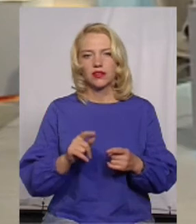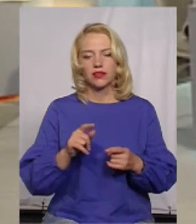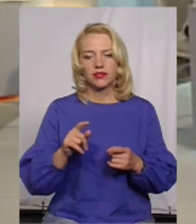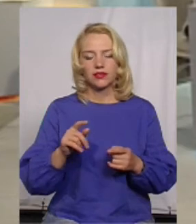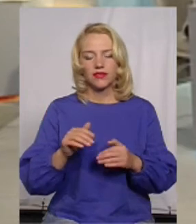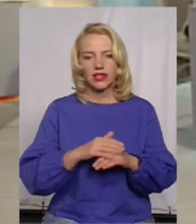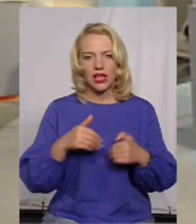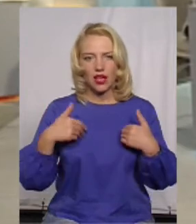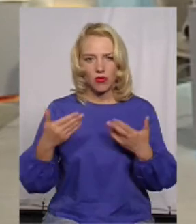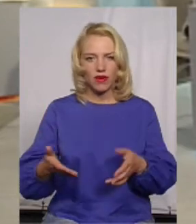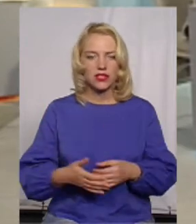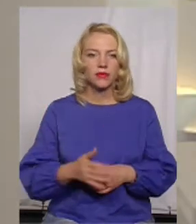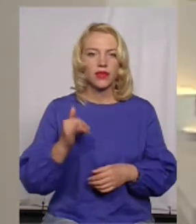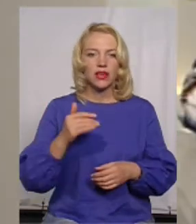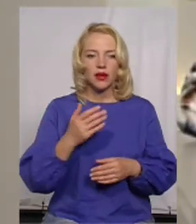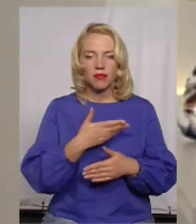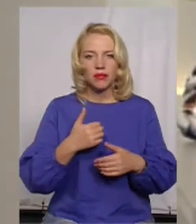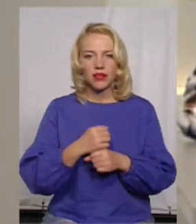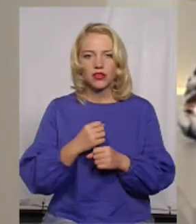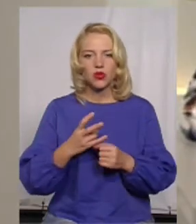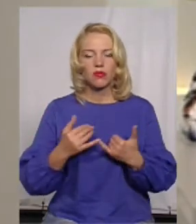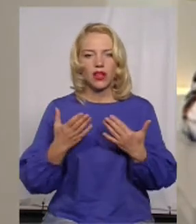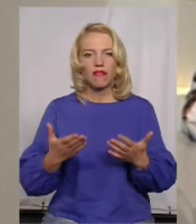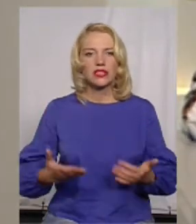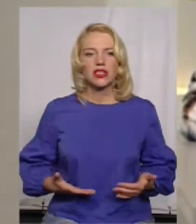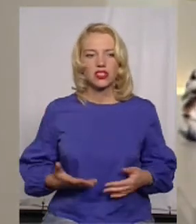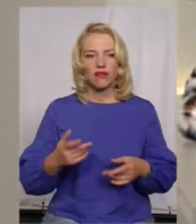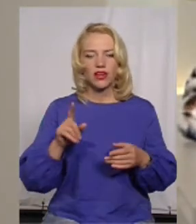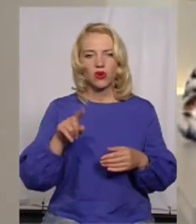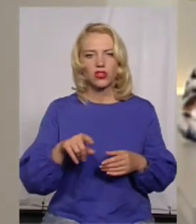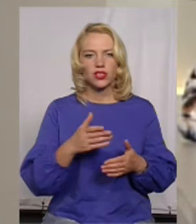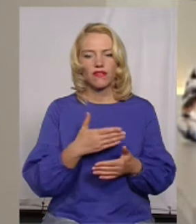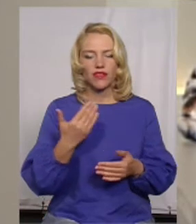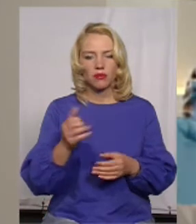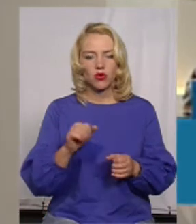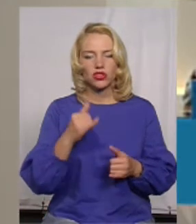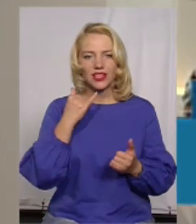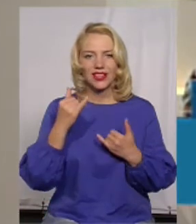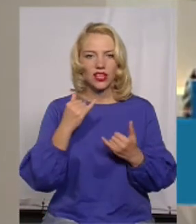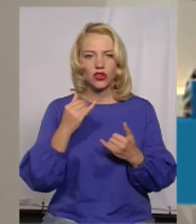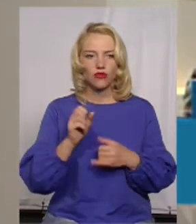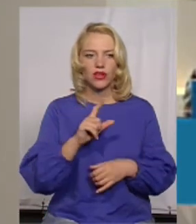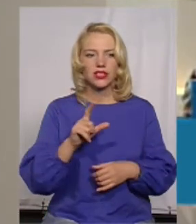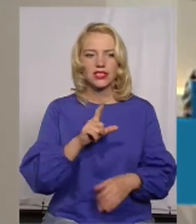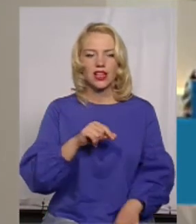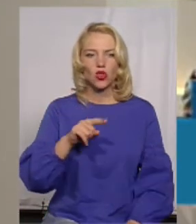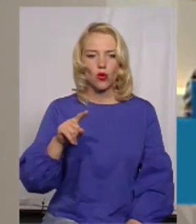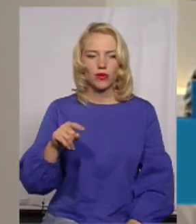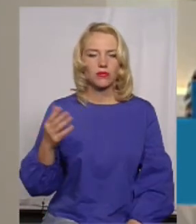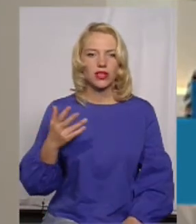Доброго вечора. Нагадую, ми працюємо для вас наживо, а отже, ви можете телефонувати за номером,